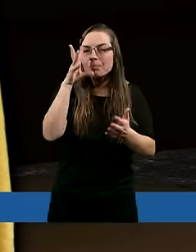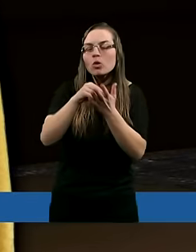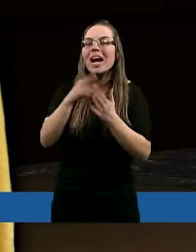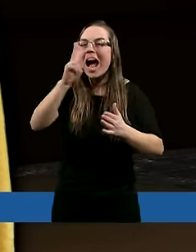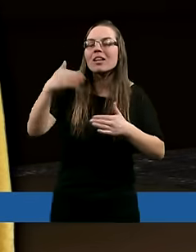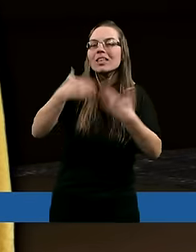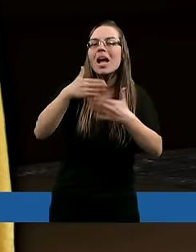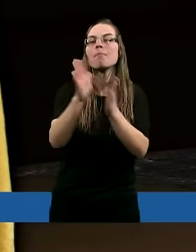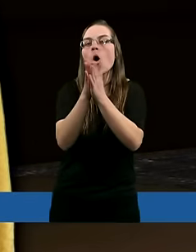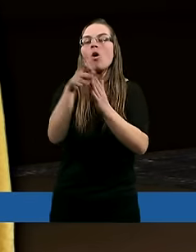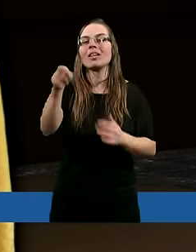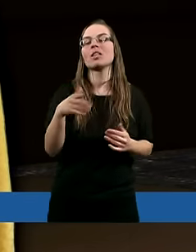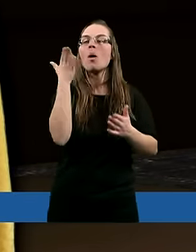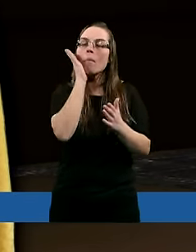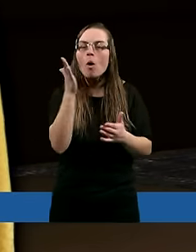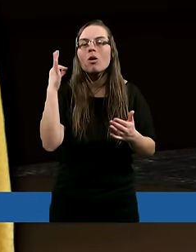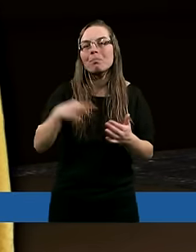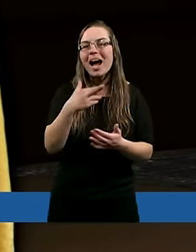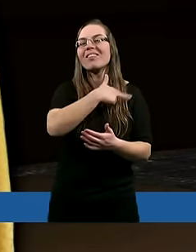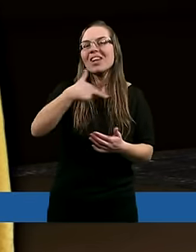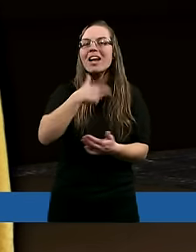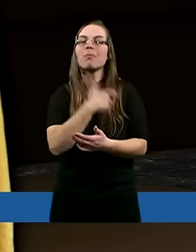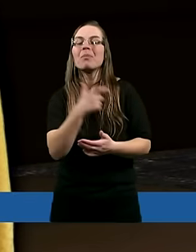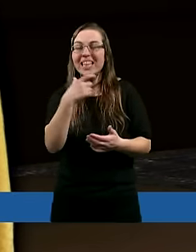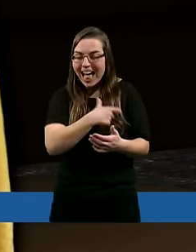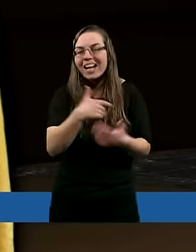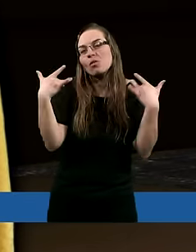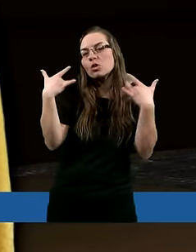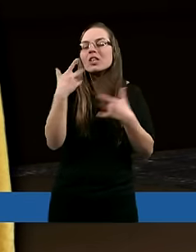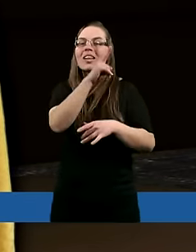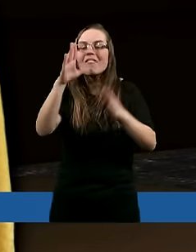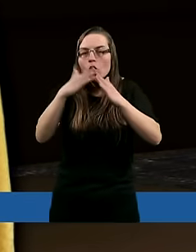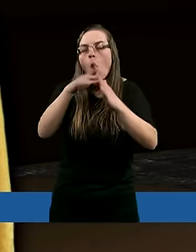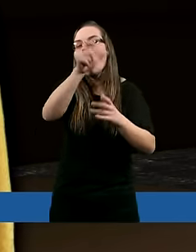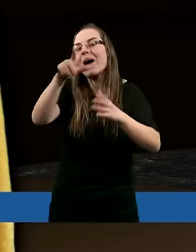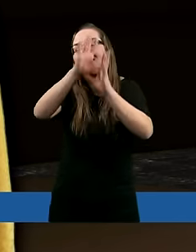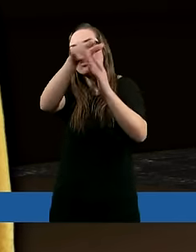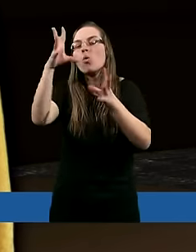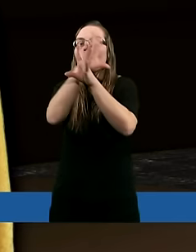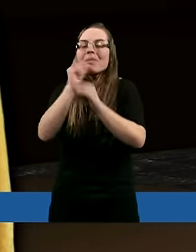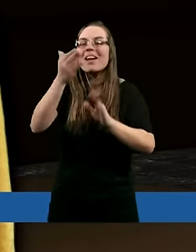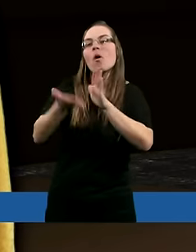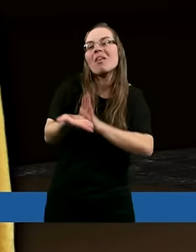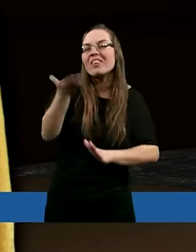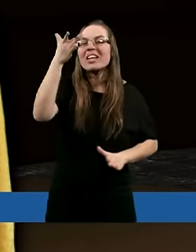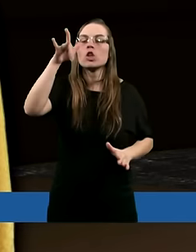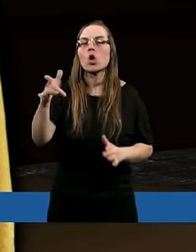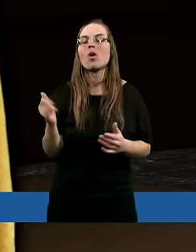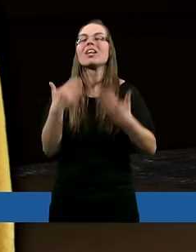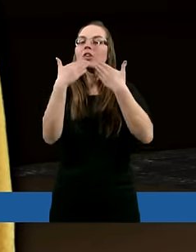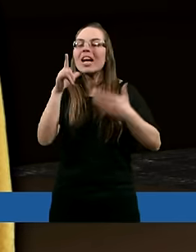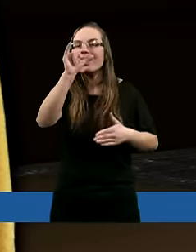światło mogli nieść innym. Bądź, Panie, w naszym życiu codziennym, w naszych domach uwielbiony, wywyższony.